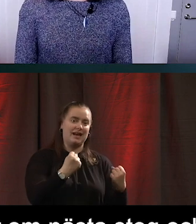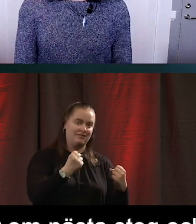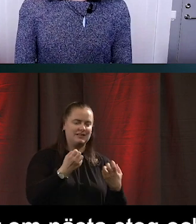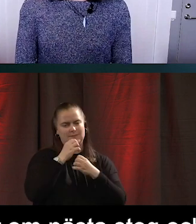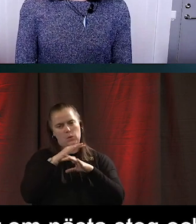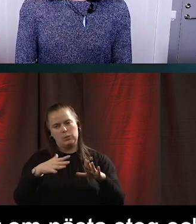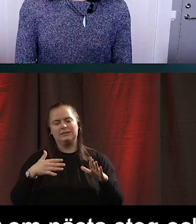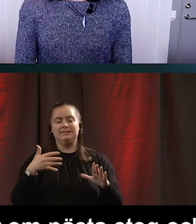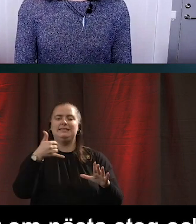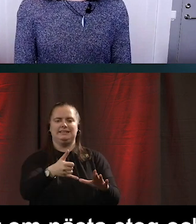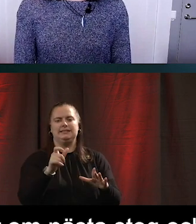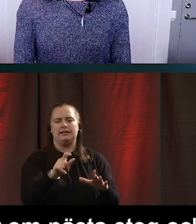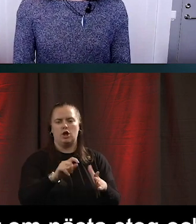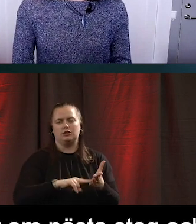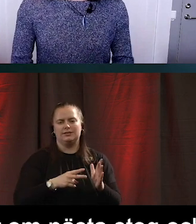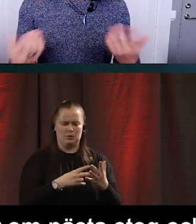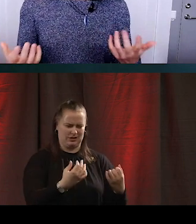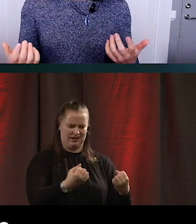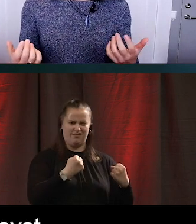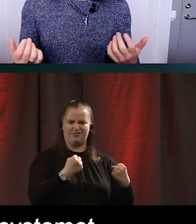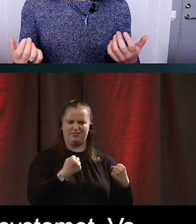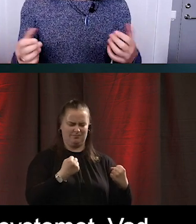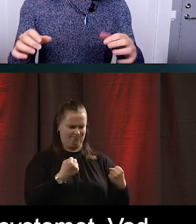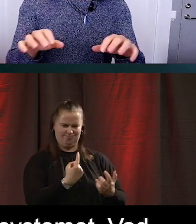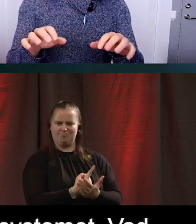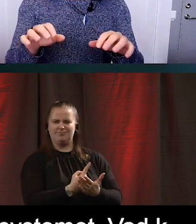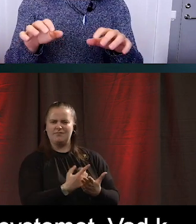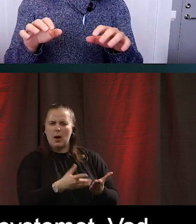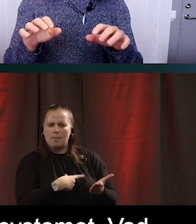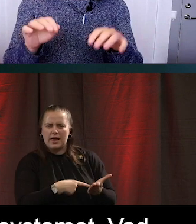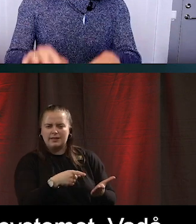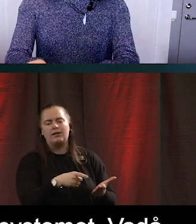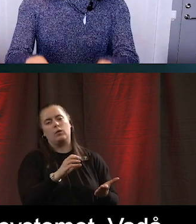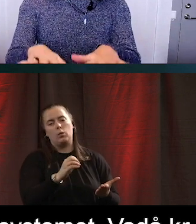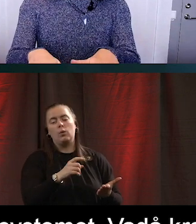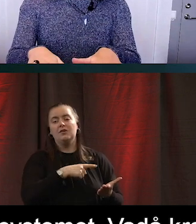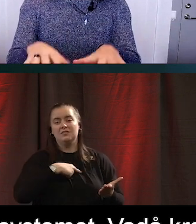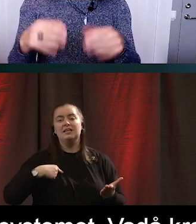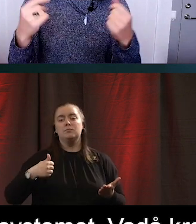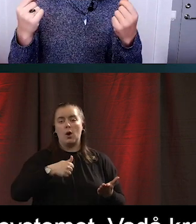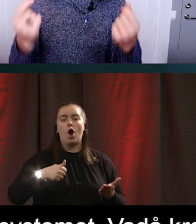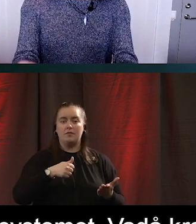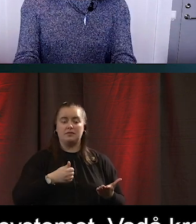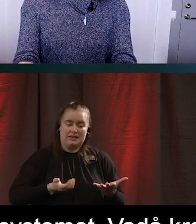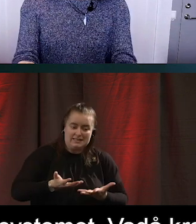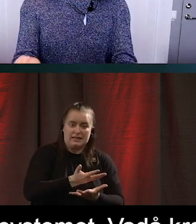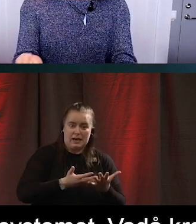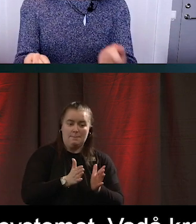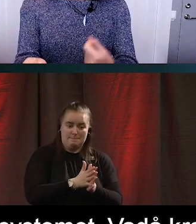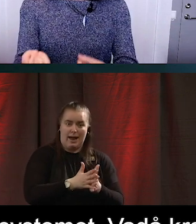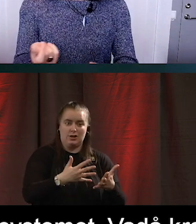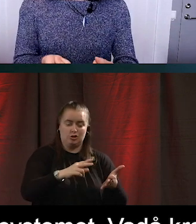systemet. Och kraft kan ju låta lite udda så här, vadå kraft? Men vi måste ju som regel interagera med systemet genom ett